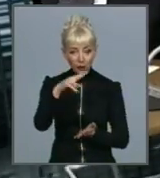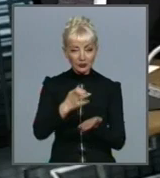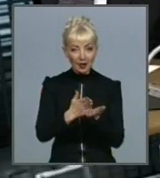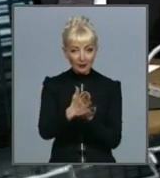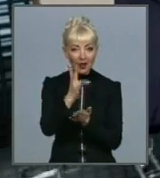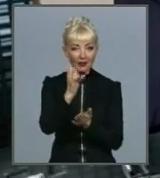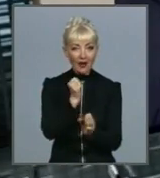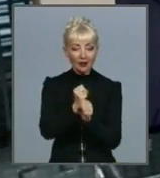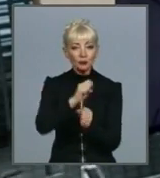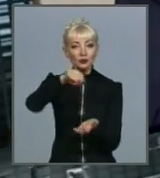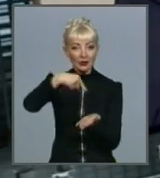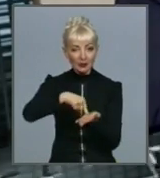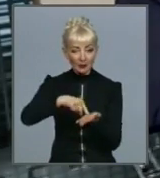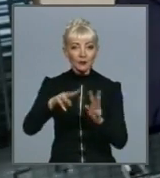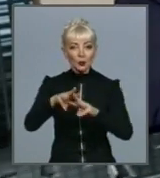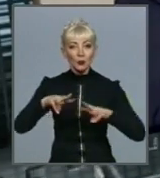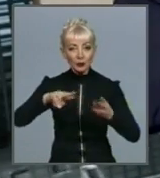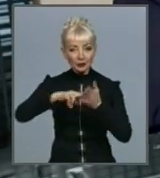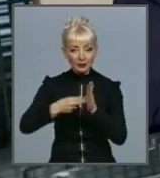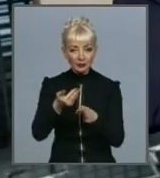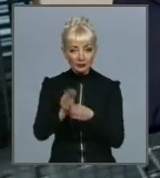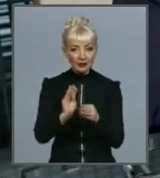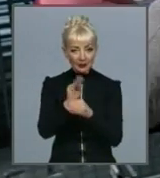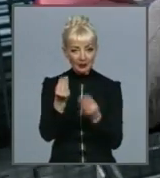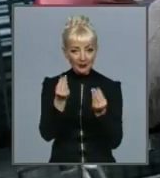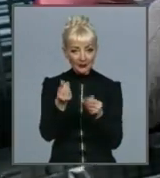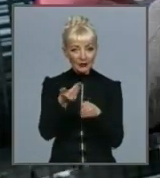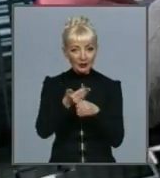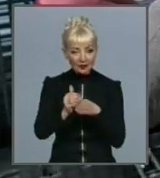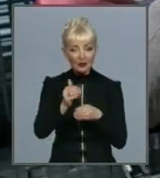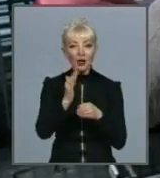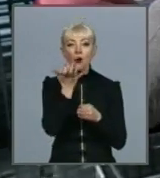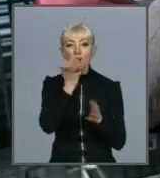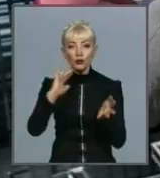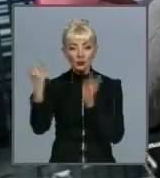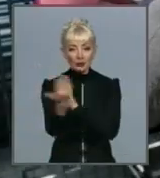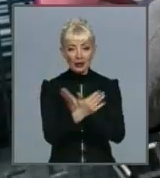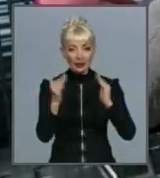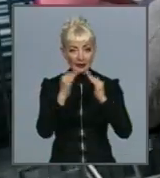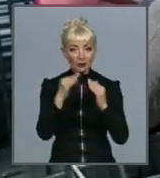планує виділити додаткове фінансування на отеплення багатоповерхівок та інші заходи з енергоефективності.